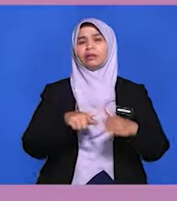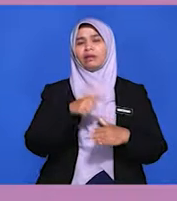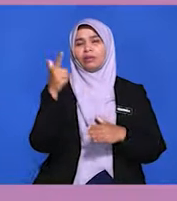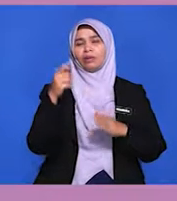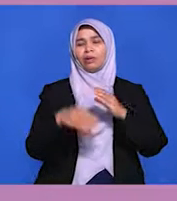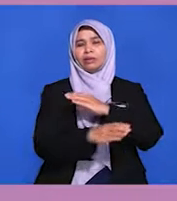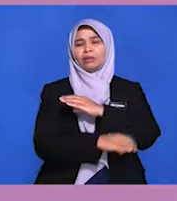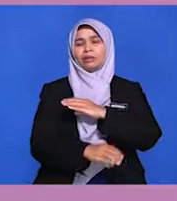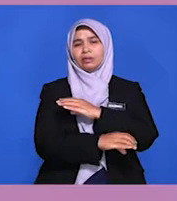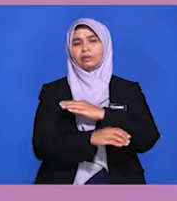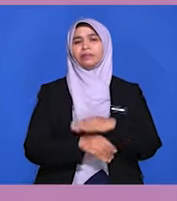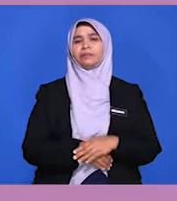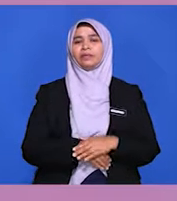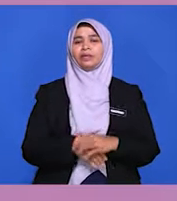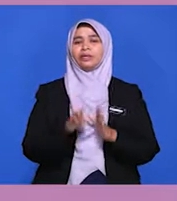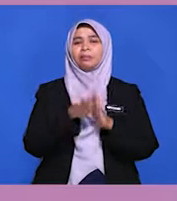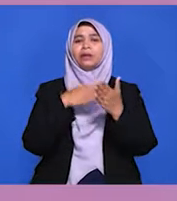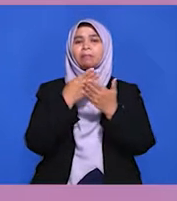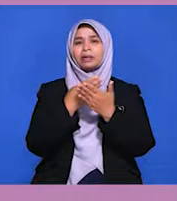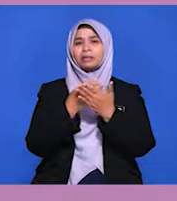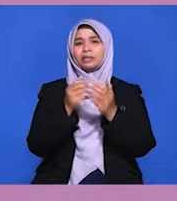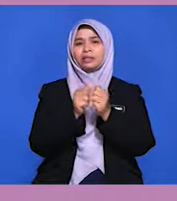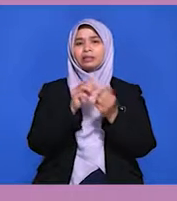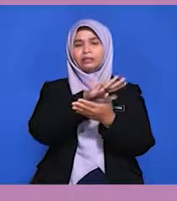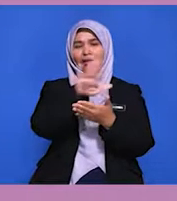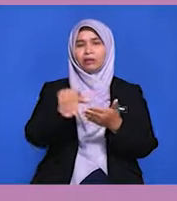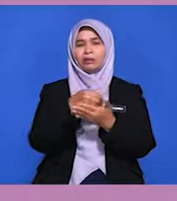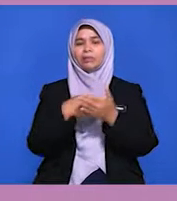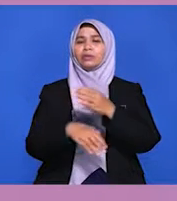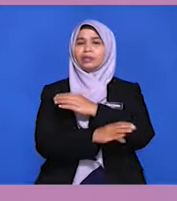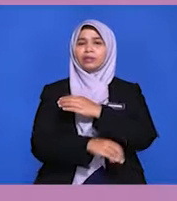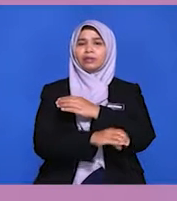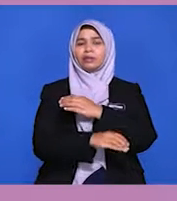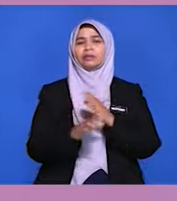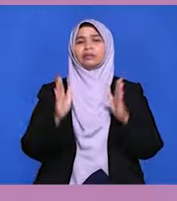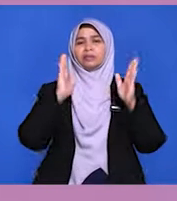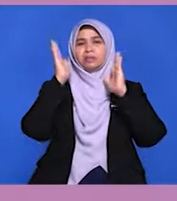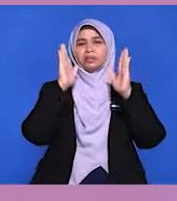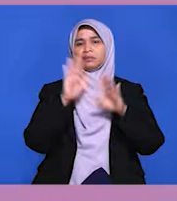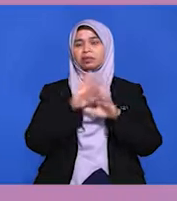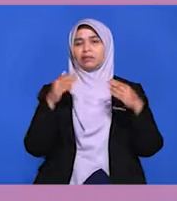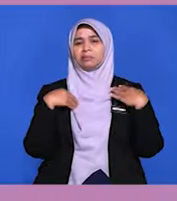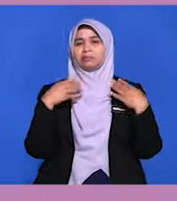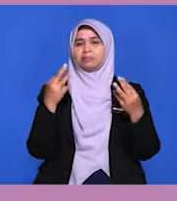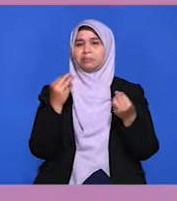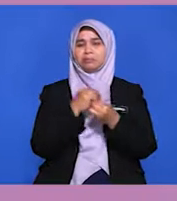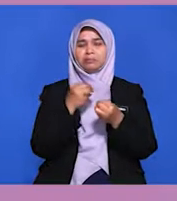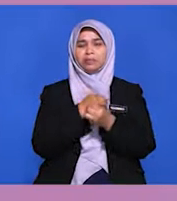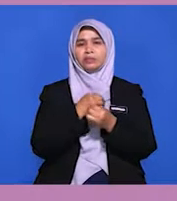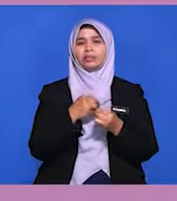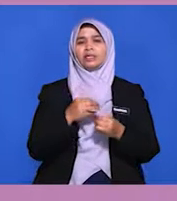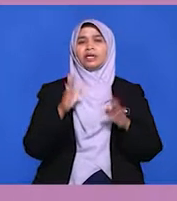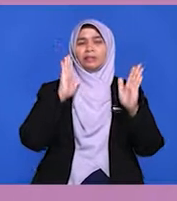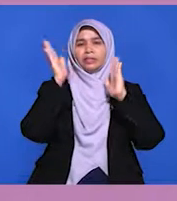Antaranya, berbaik-baik dengan semua negara. Malaysia tidak mengamalkan dasar bermusuh. Jadi, Malaysia